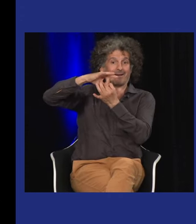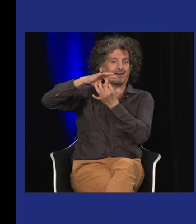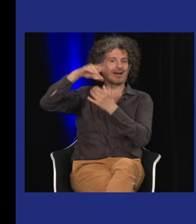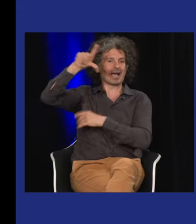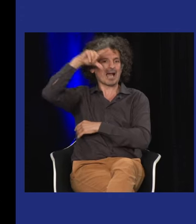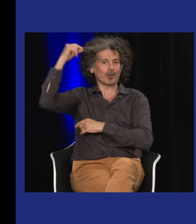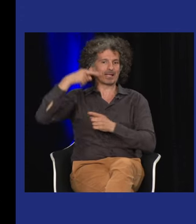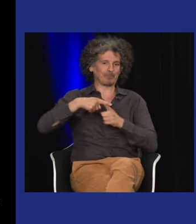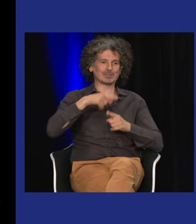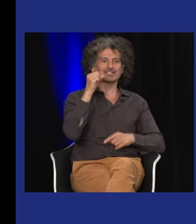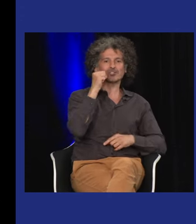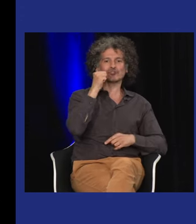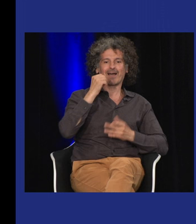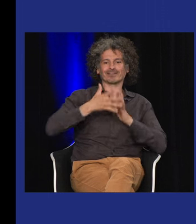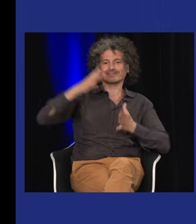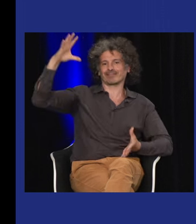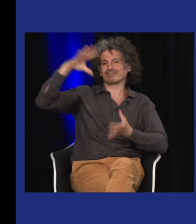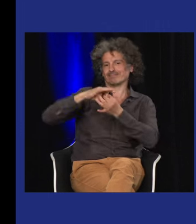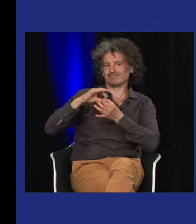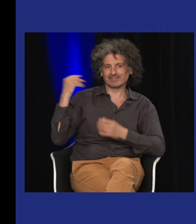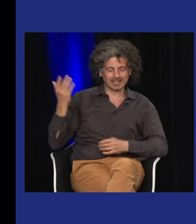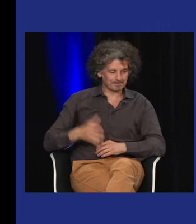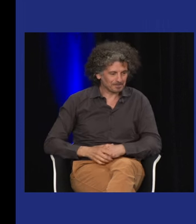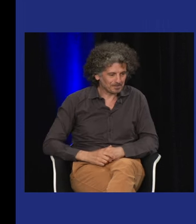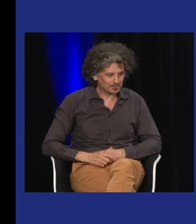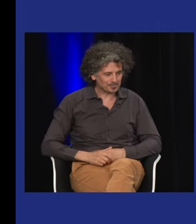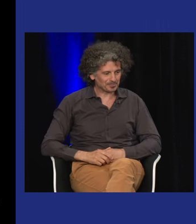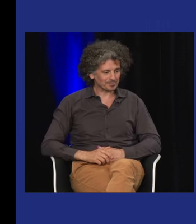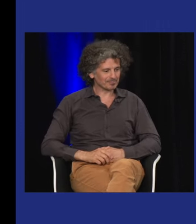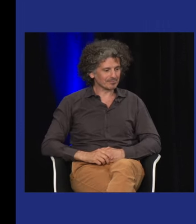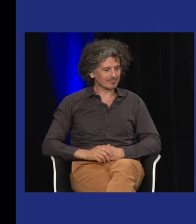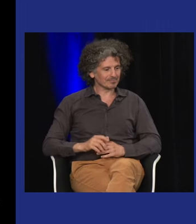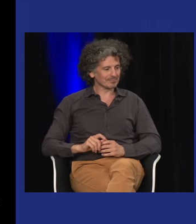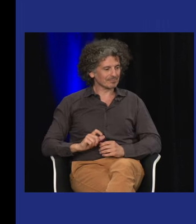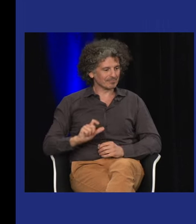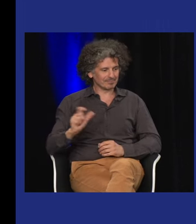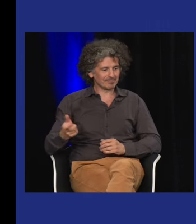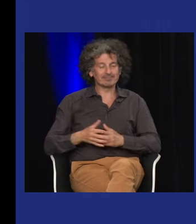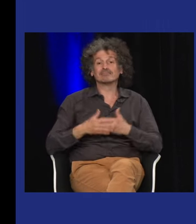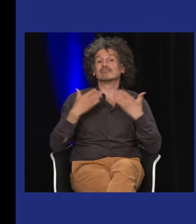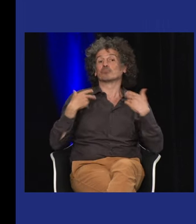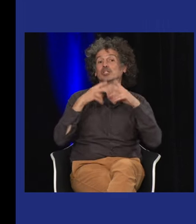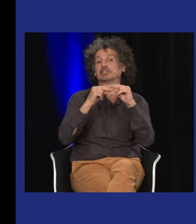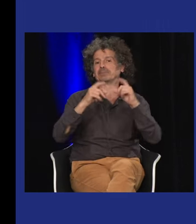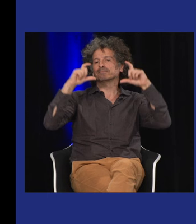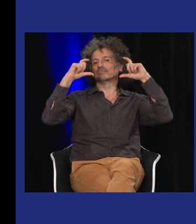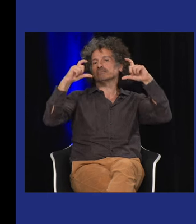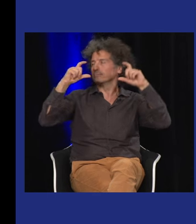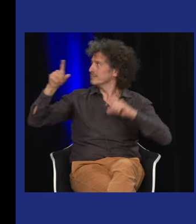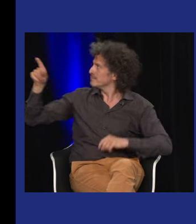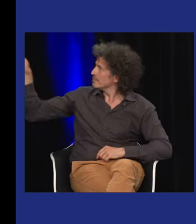à faire ce dessin-là et il fait le lien dans ce dessin entre l'Institut national des jeunes sourds de Paris et Galaudet